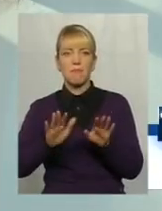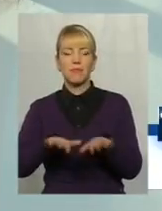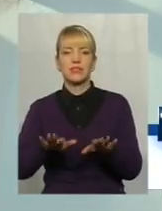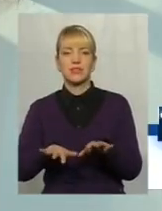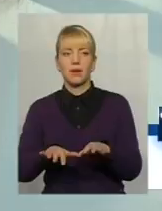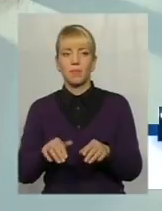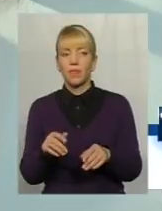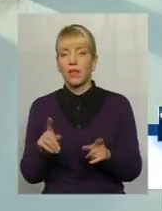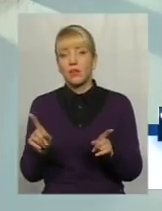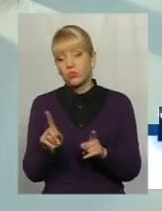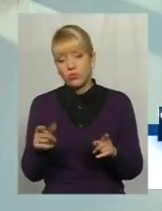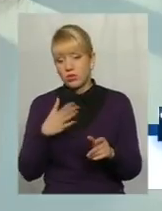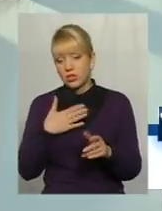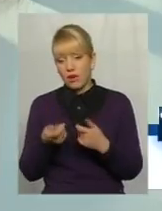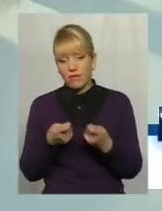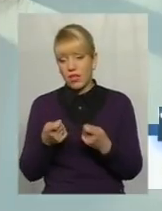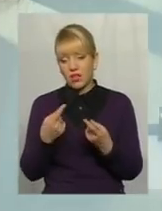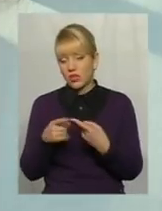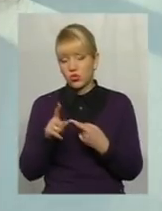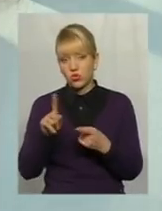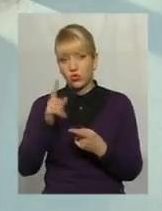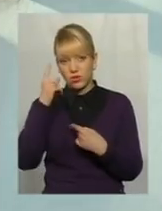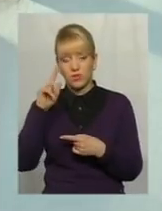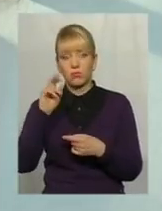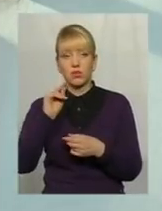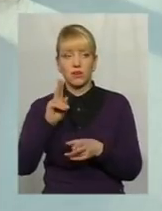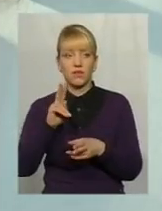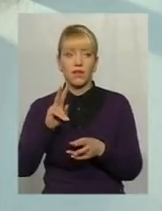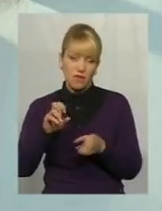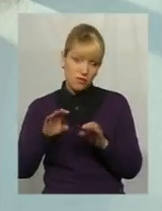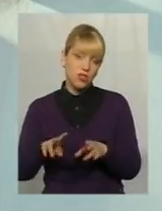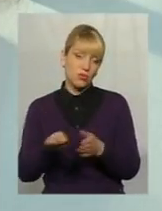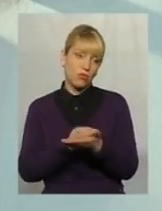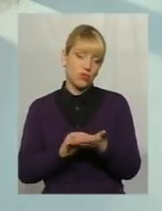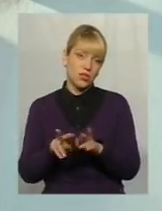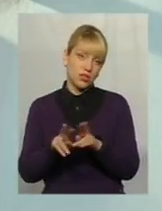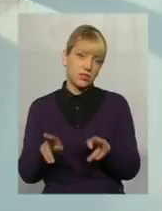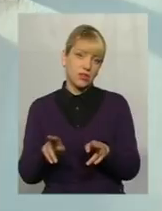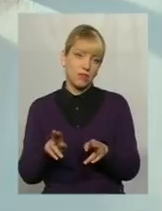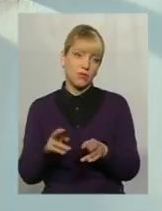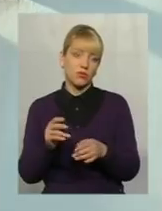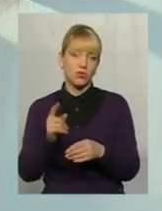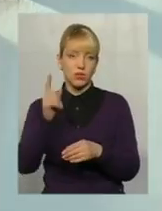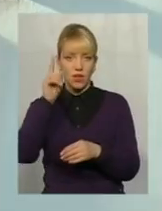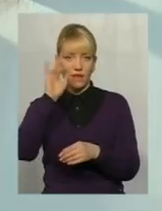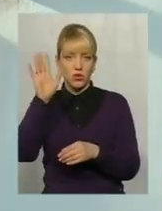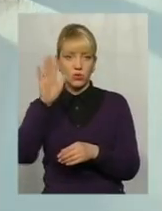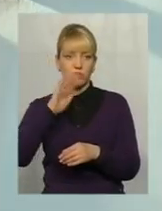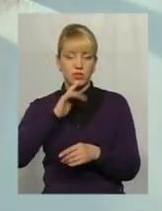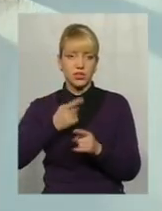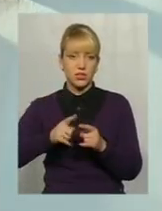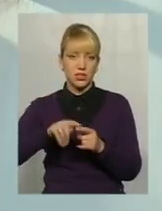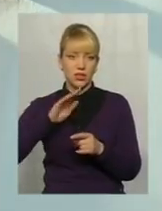іншого нічого не придумала. Вирішили повторити те ж саме. Ну, найвідомі ще – це